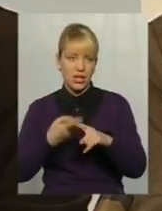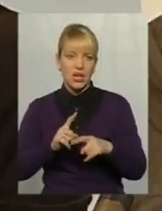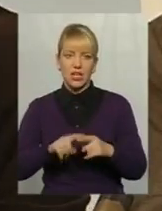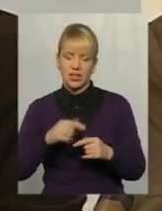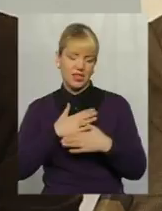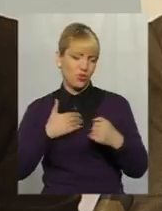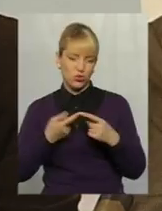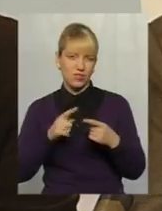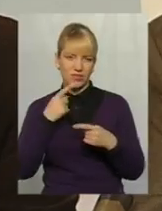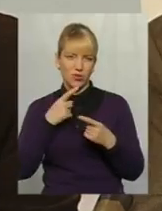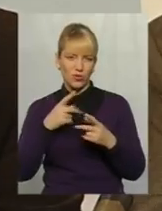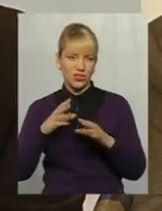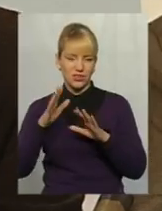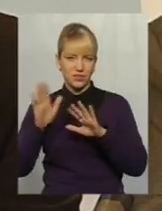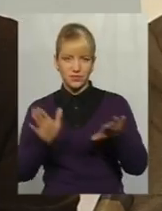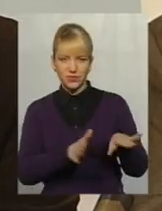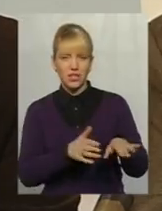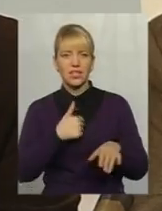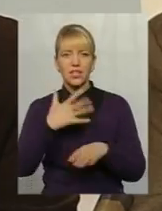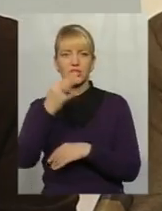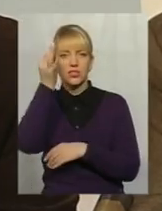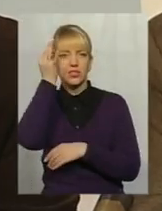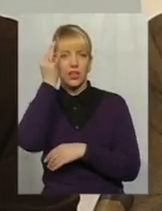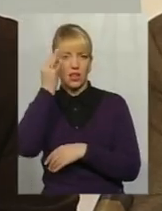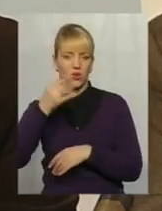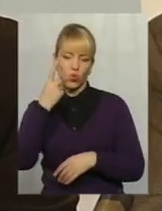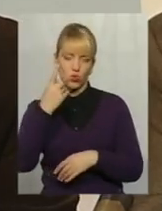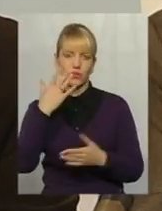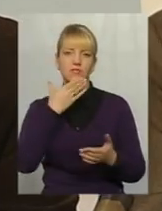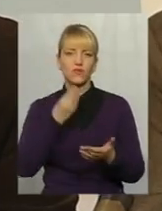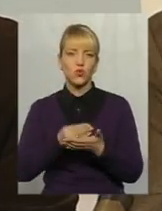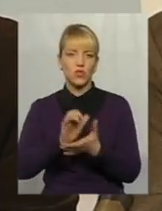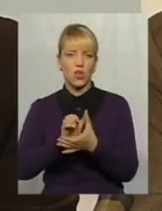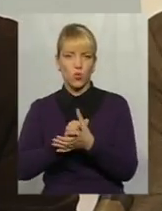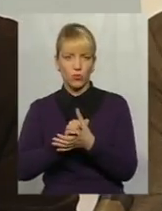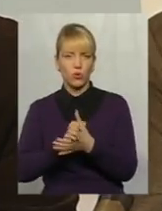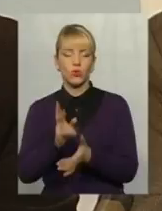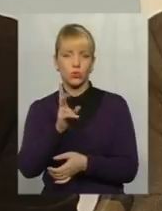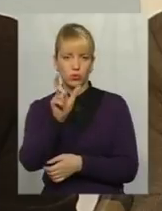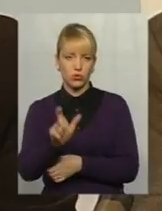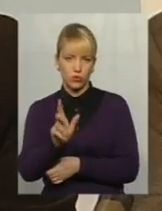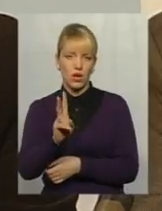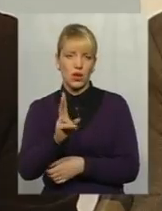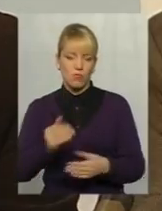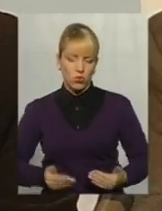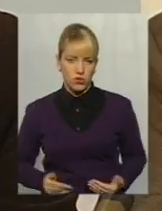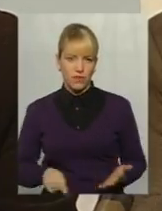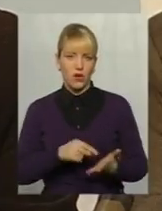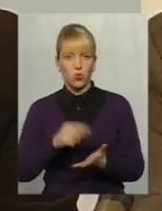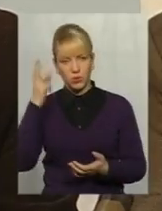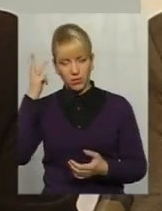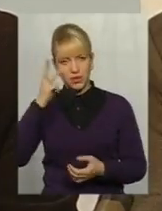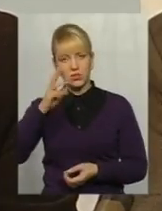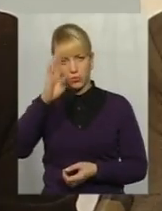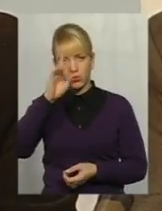чорними фарбами це змалювати. Я згадаю ще одного свого знайомого, який проживає у Хмельницькому. Він